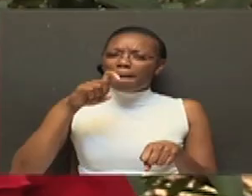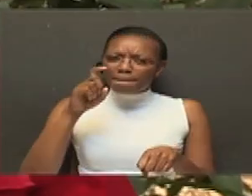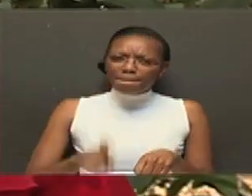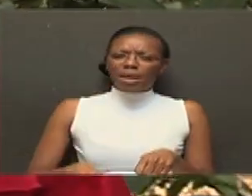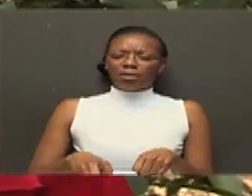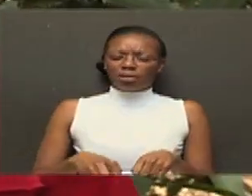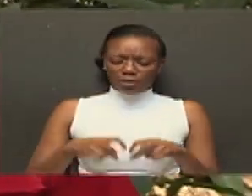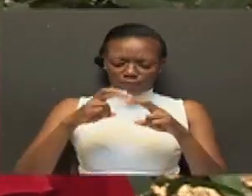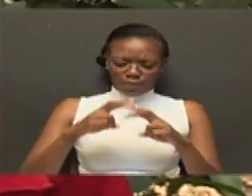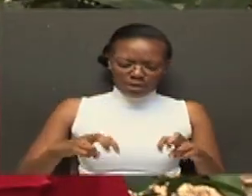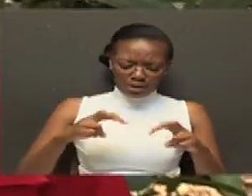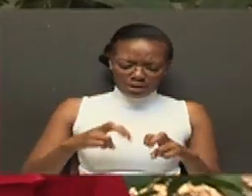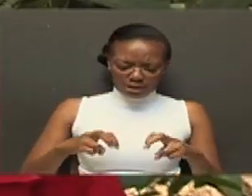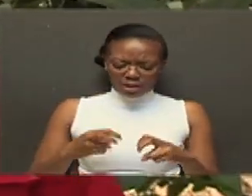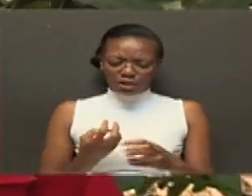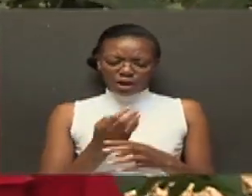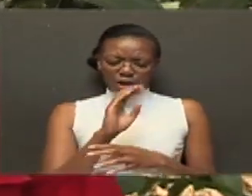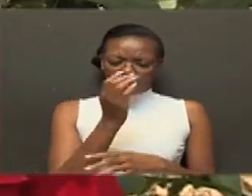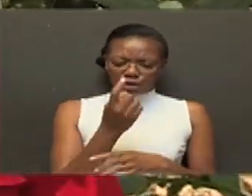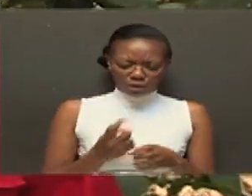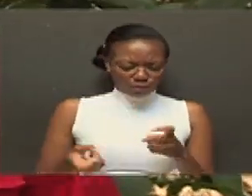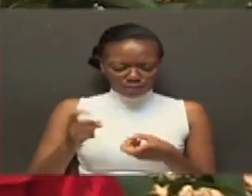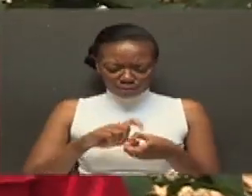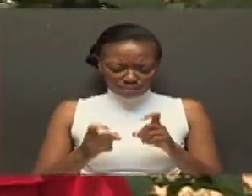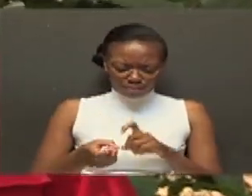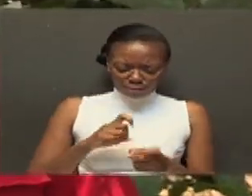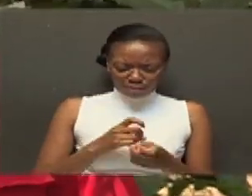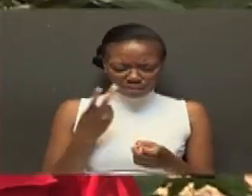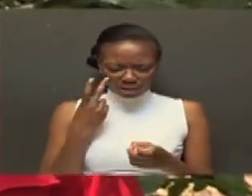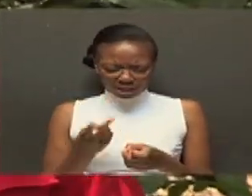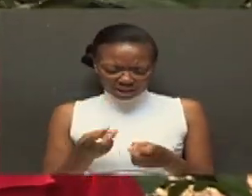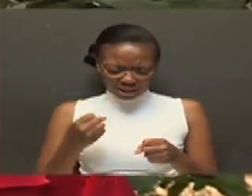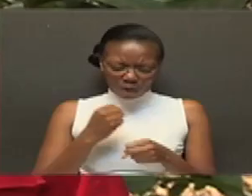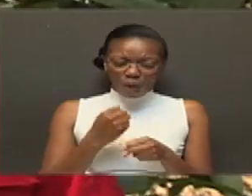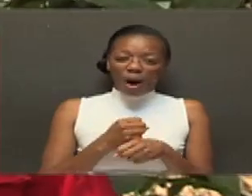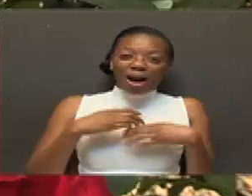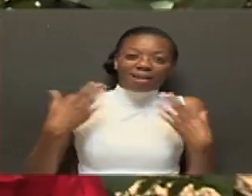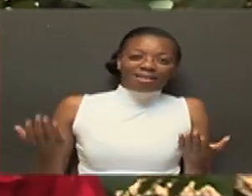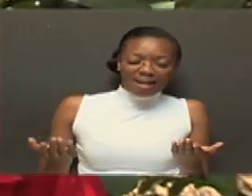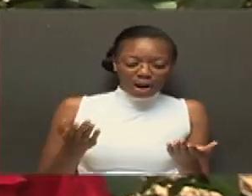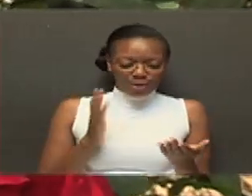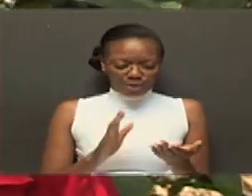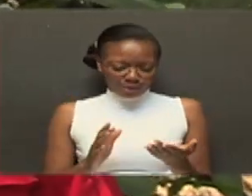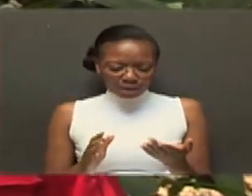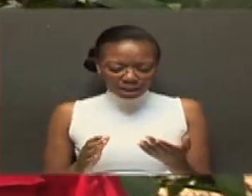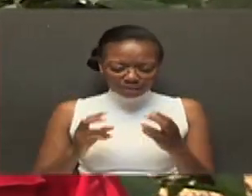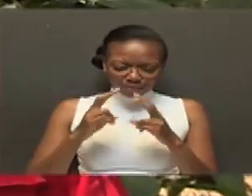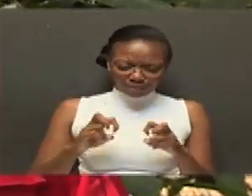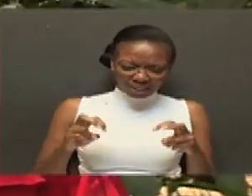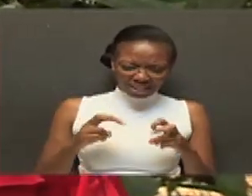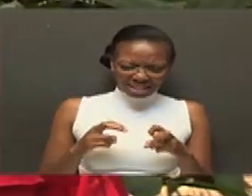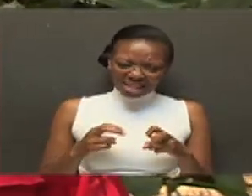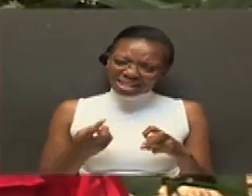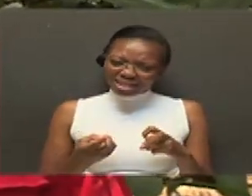ukiwa umechanganya miti, after kufanya iyo research, unaeza sema hivyo. Lakini kuna